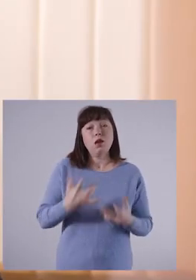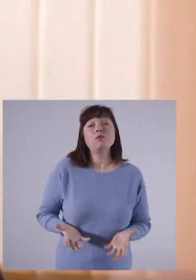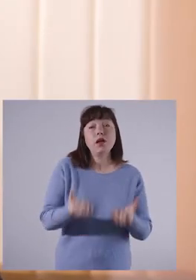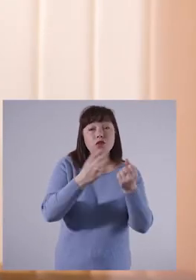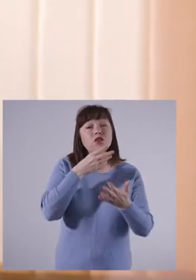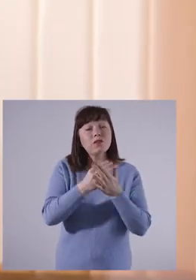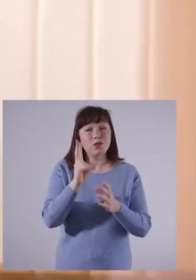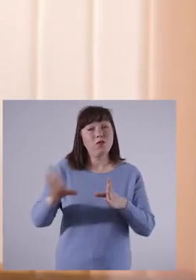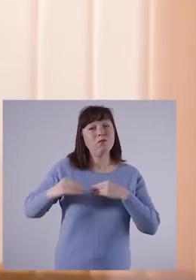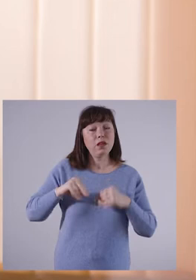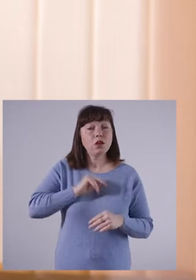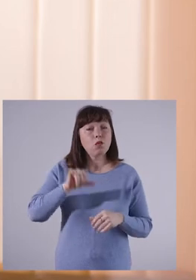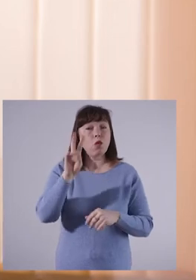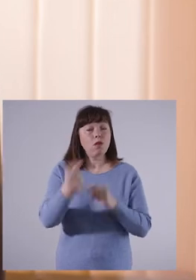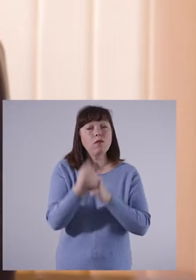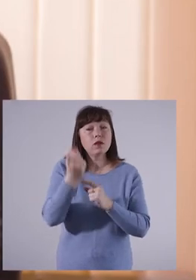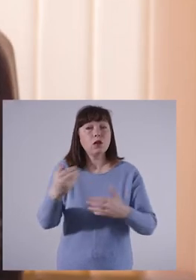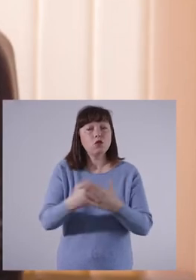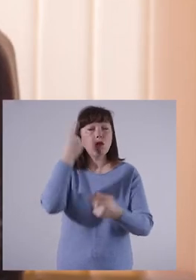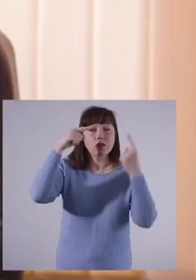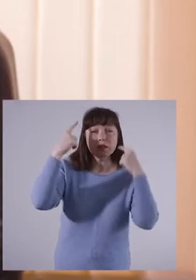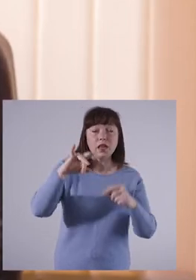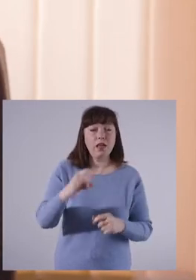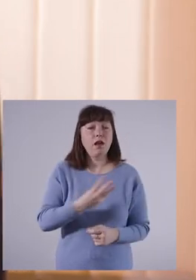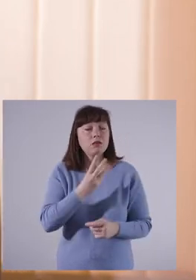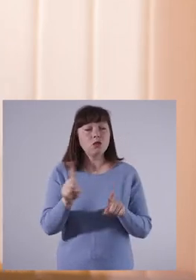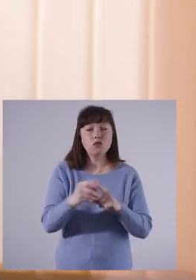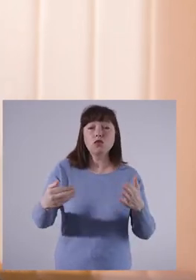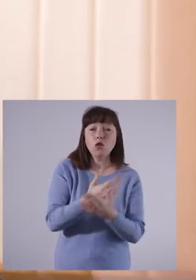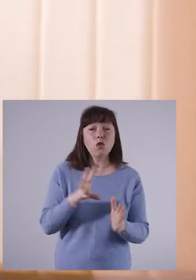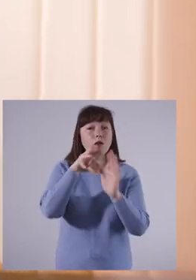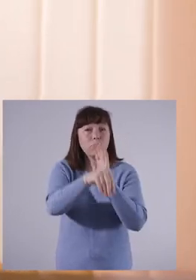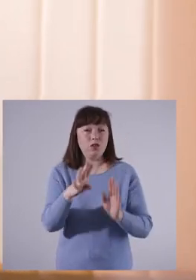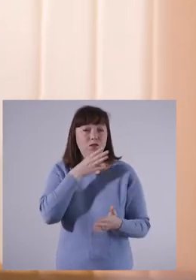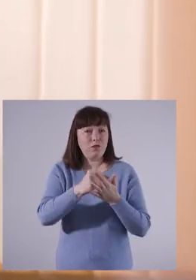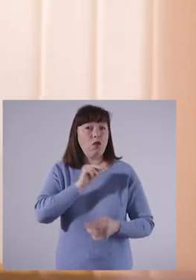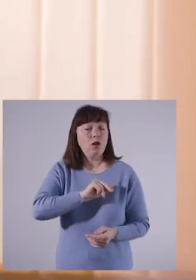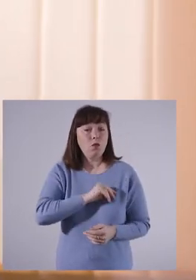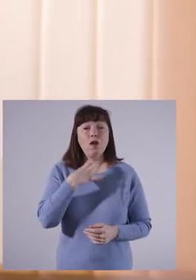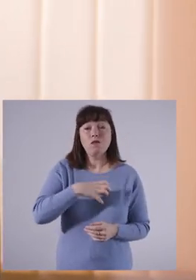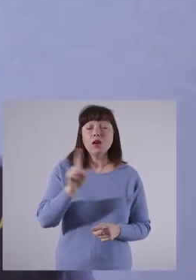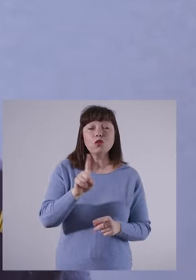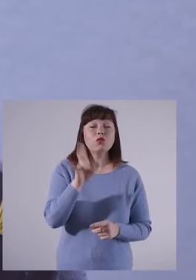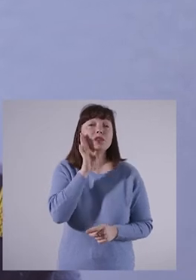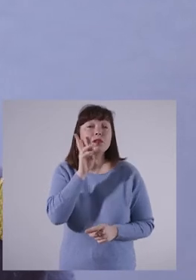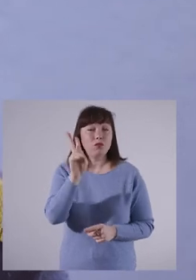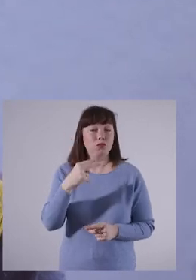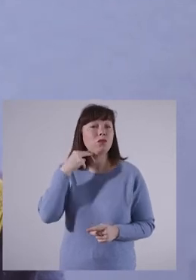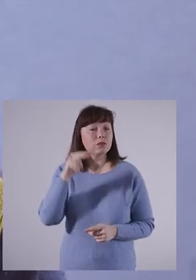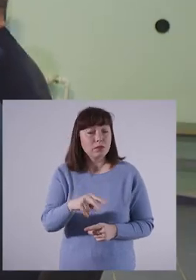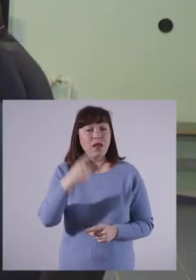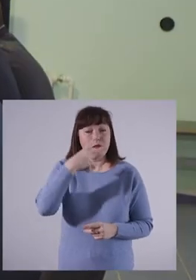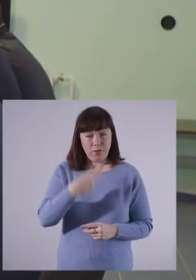La rândul meu sunt și eu colegii și colegile care au idei noi și doresc întotdeauna să implementeze ceva nou în serviciu. E important și